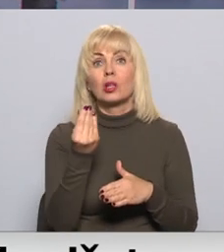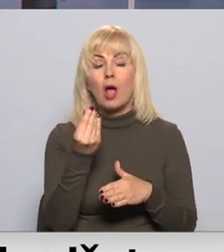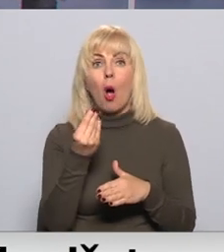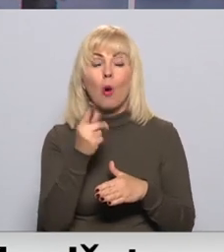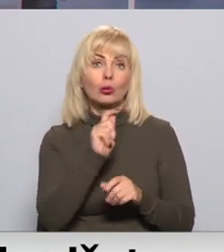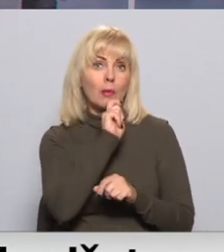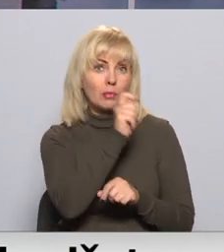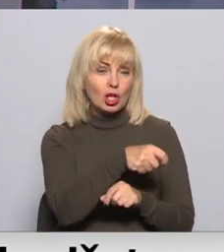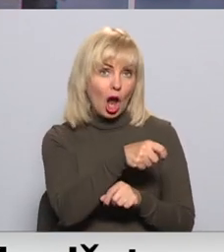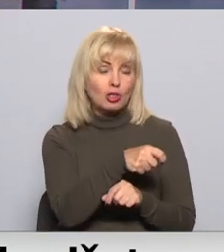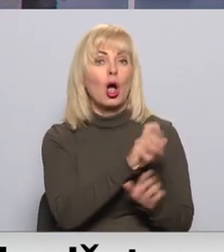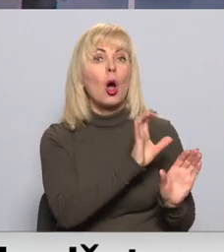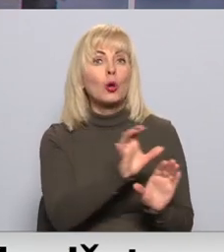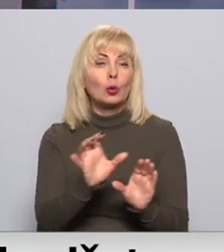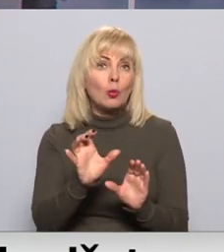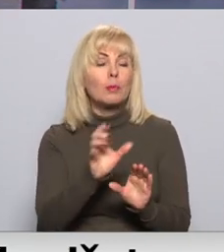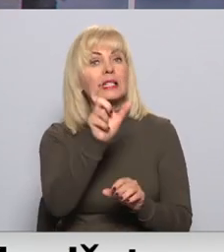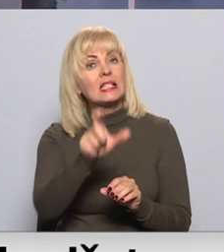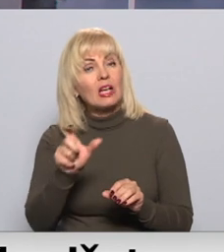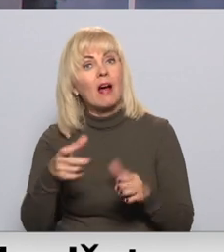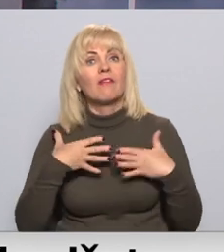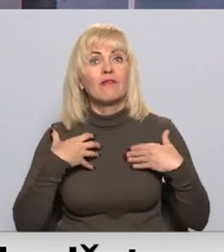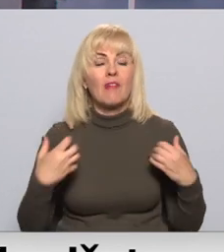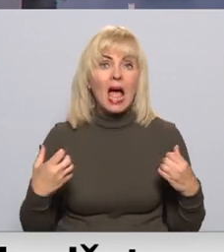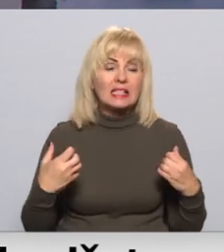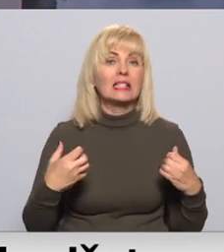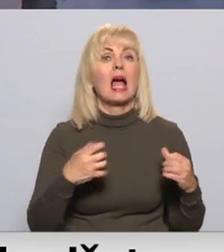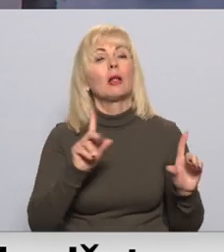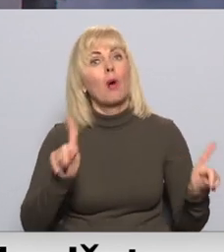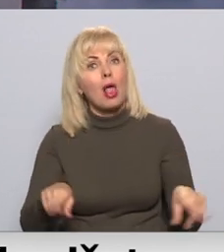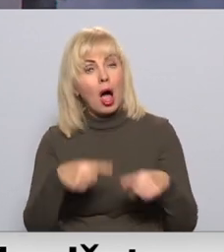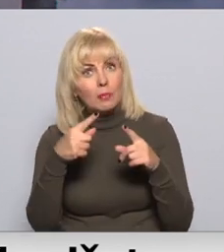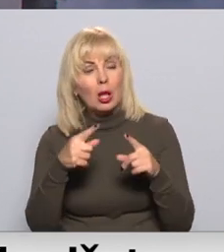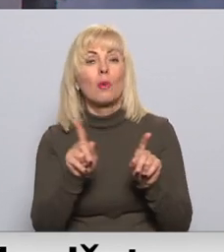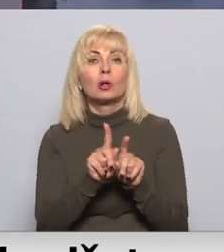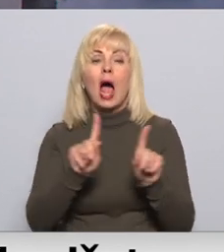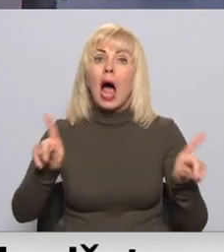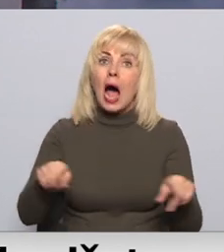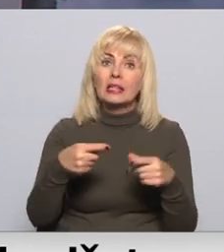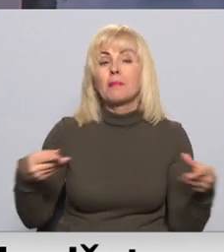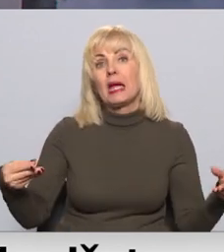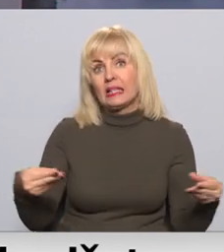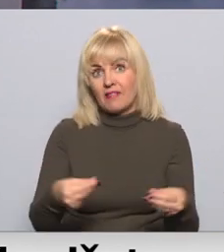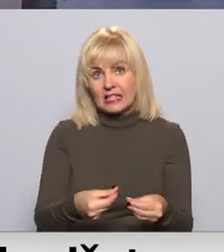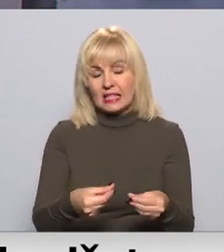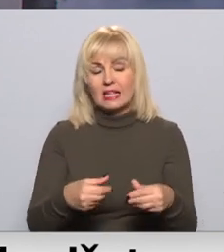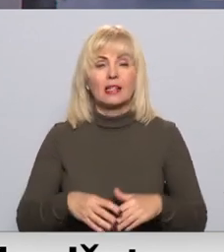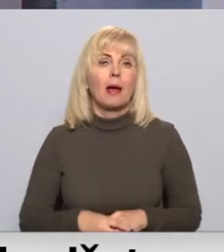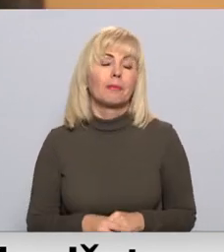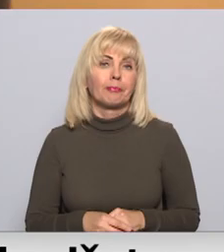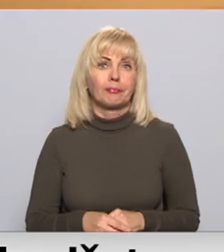rūpēm par iedzīvotāju veselību un labklājību, kā arī atvēlēti attīstībai un investīcijām. Turpina Madara Līcīte.